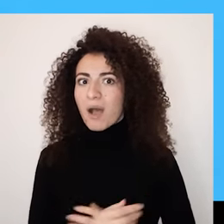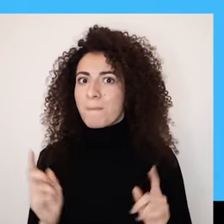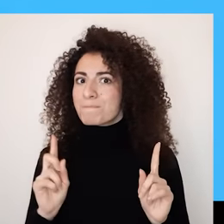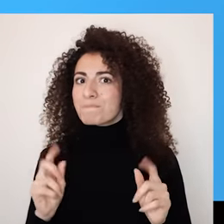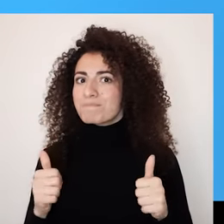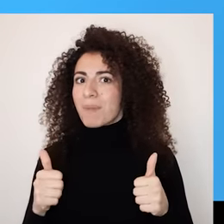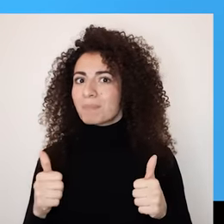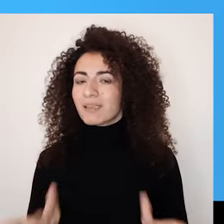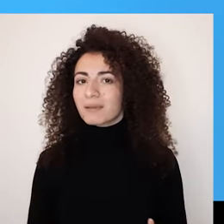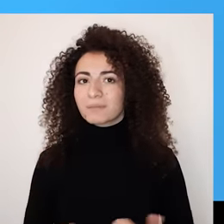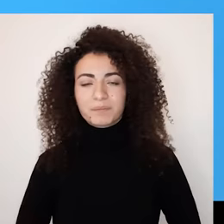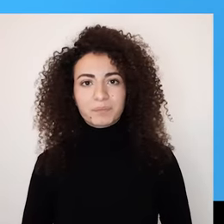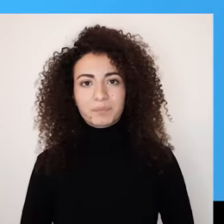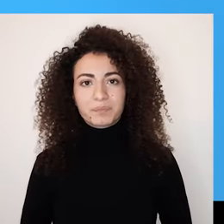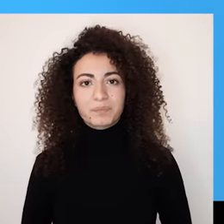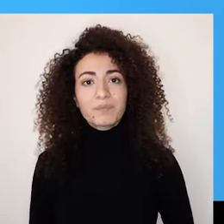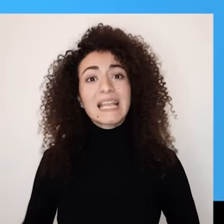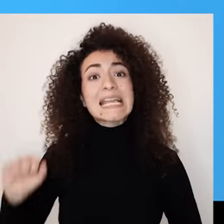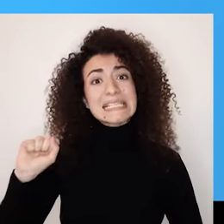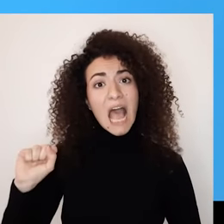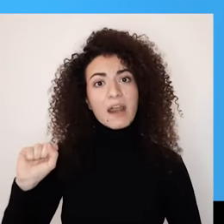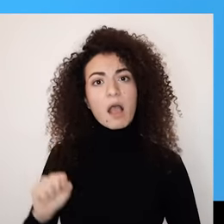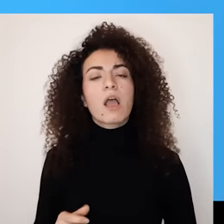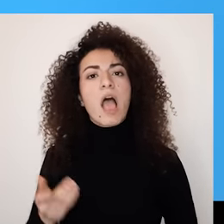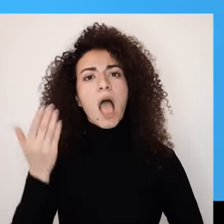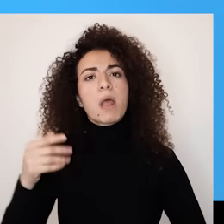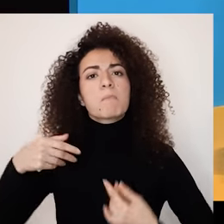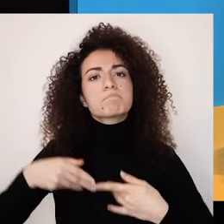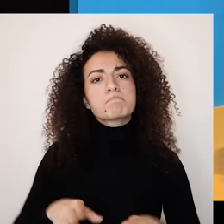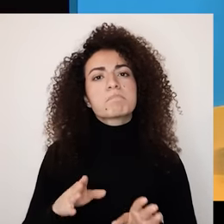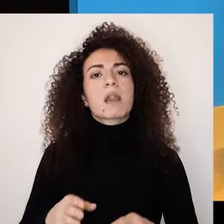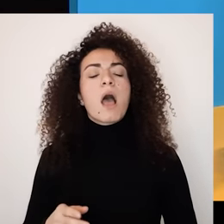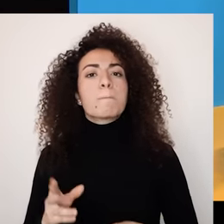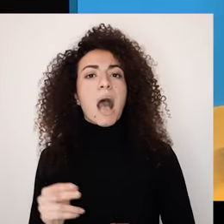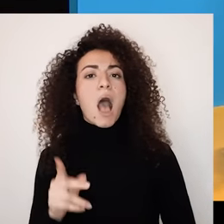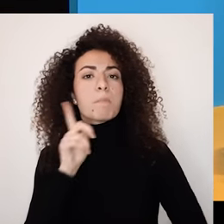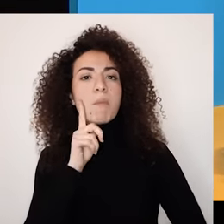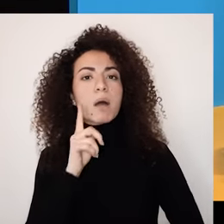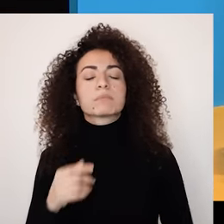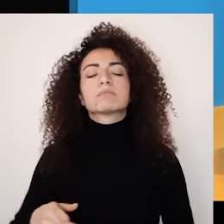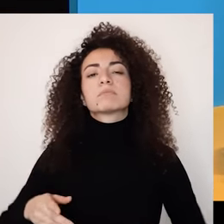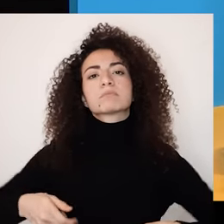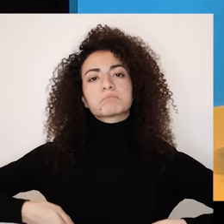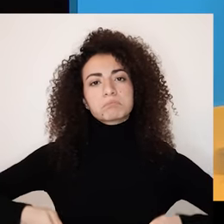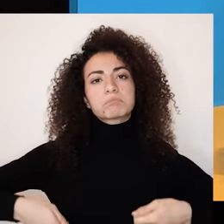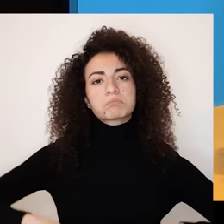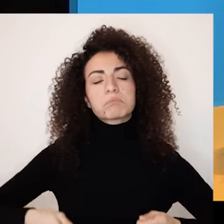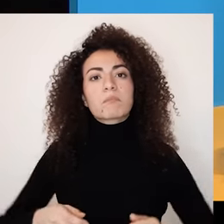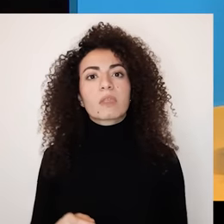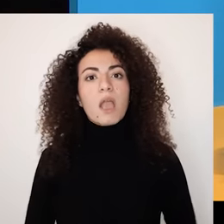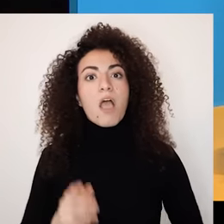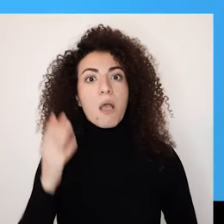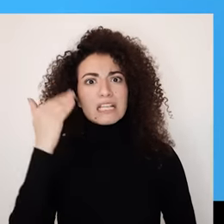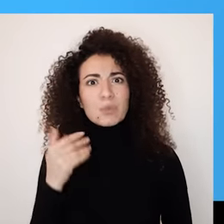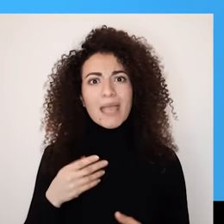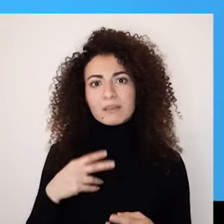نقصتها تعرضت لموقف صعب أثناء مغادرتها البيت مع والدتا حيث نظرت لقيلة بعض السيدات ولكرسيها المتحرك